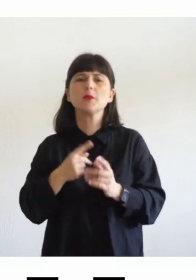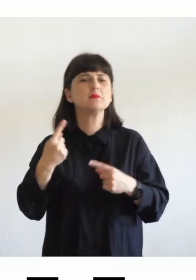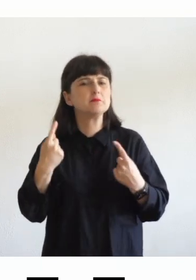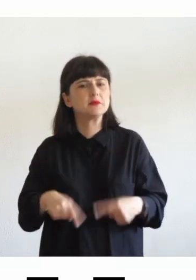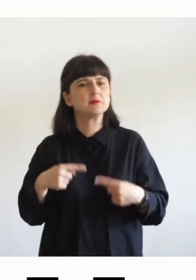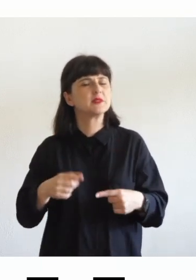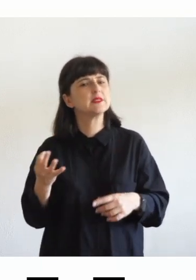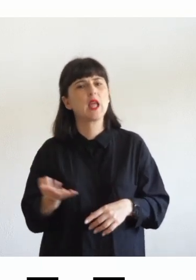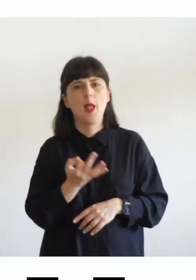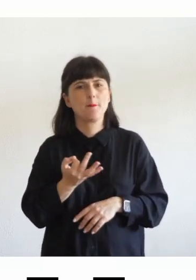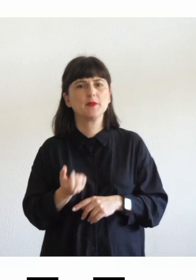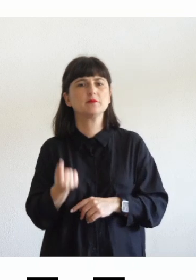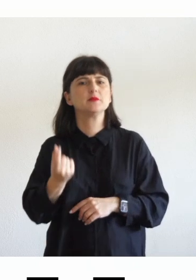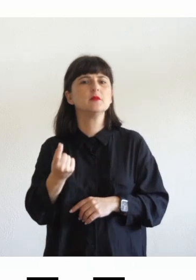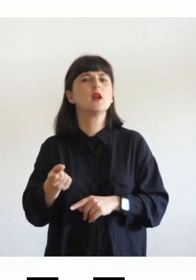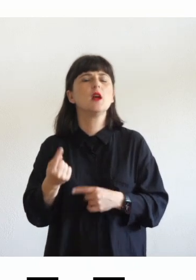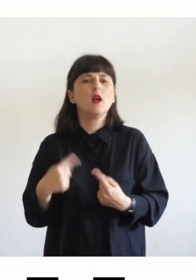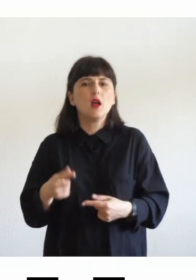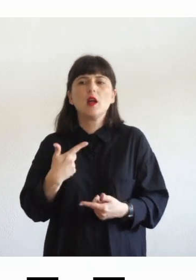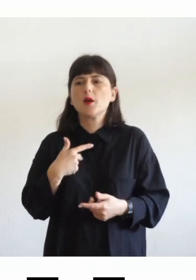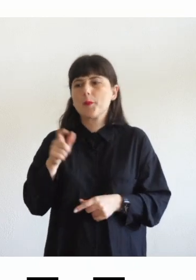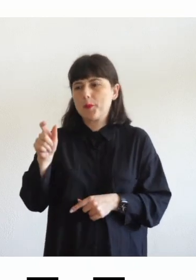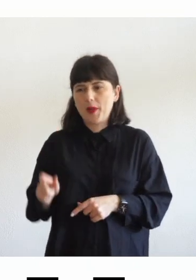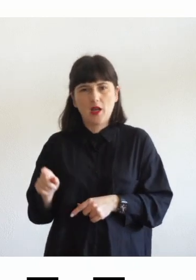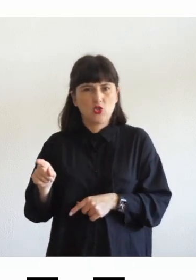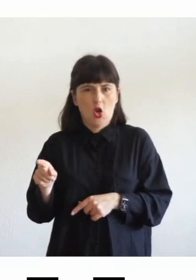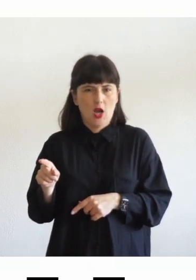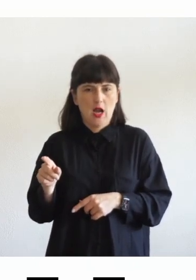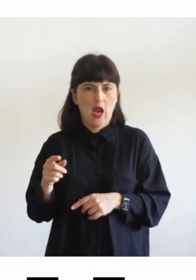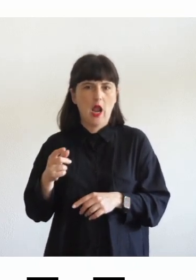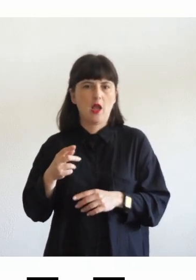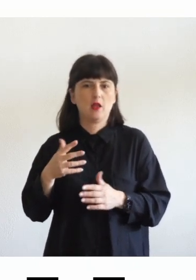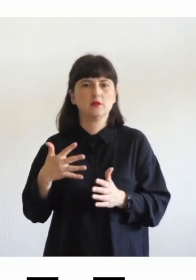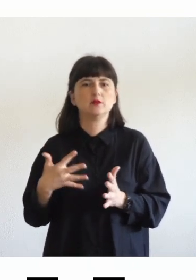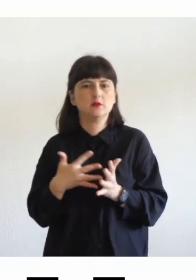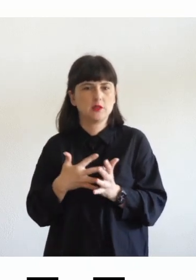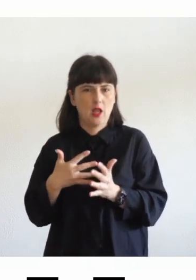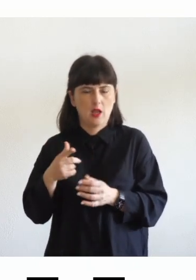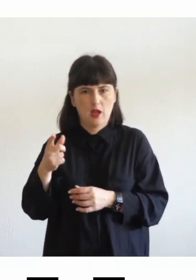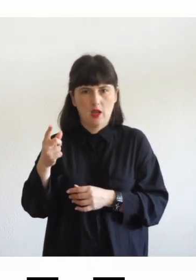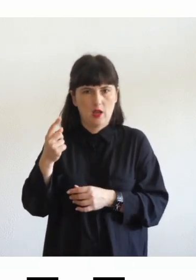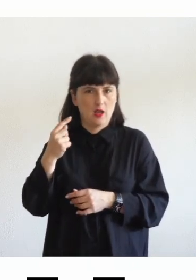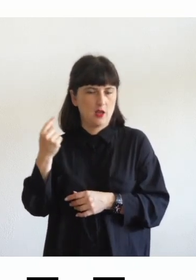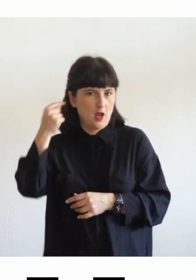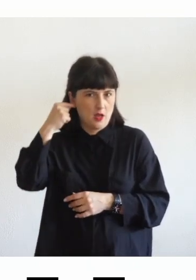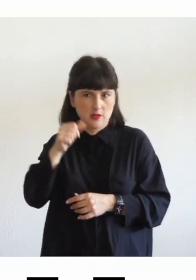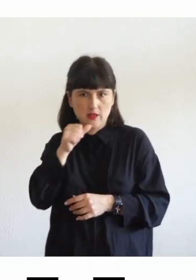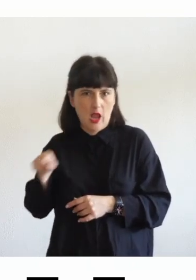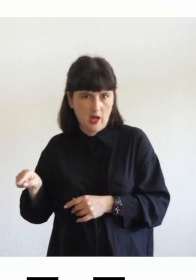per un lettore con dislessia di quello che può essere un file audio che è sequenziale e che